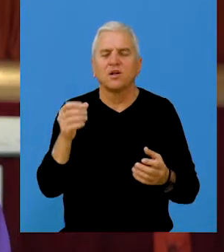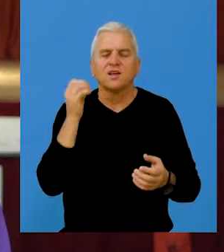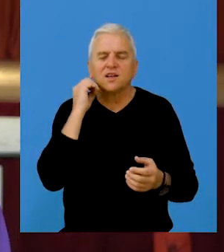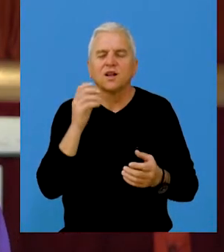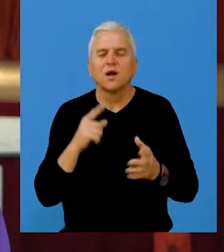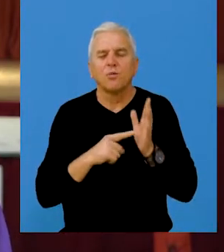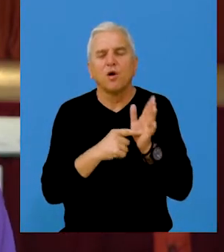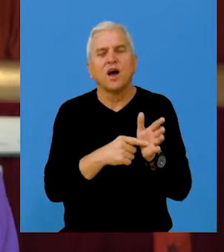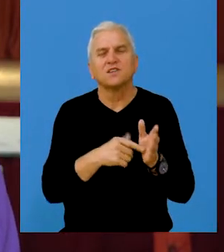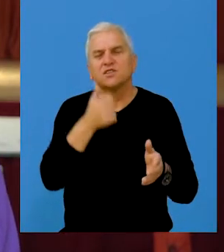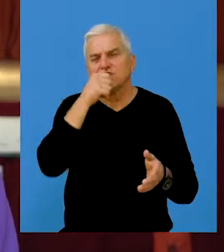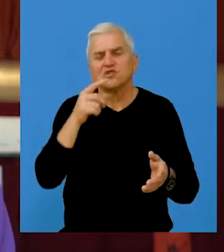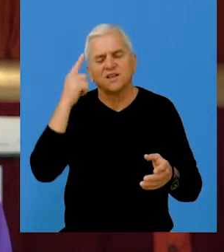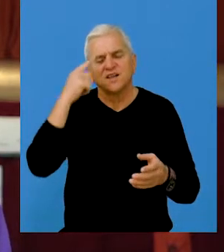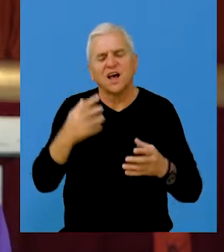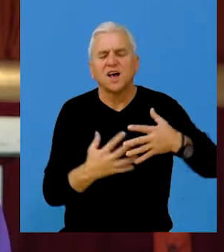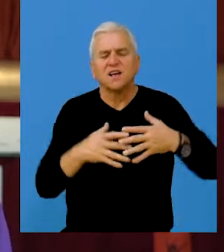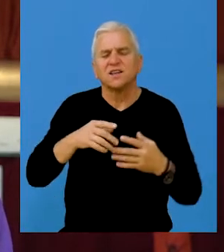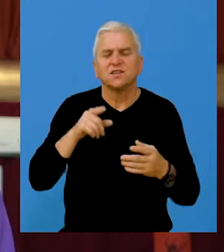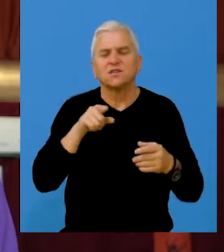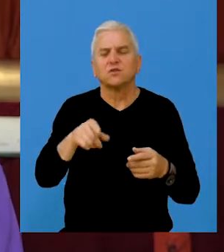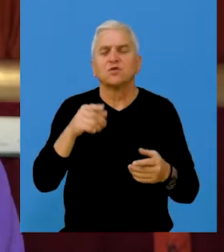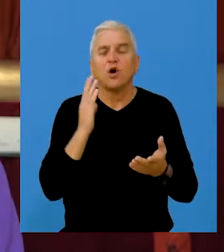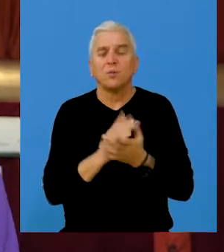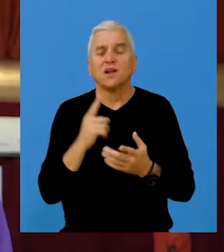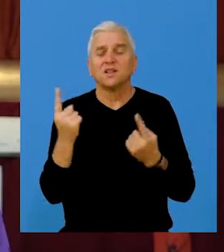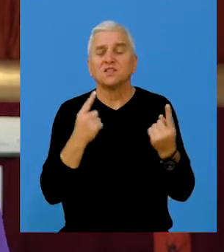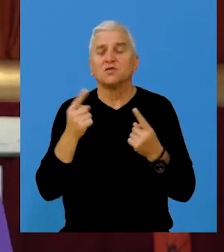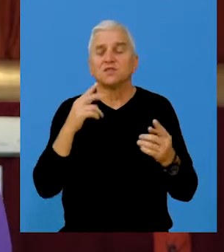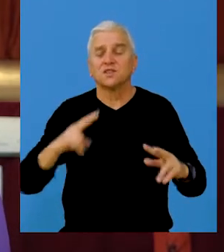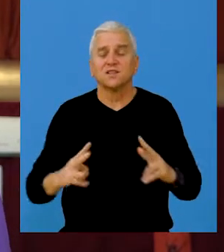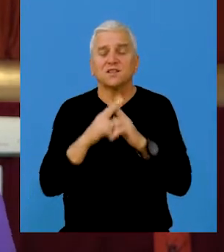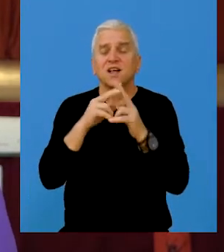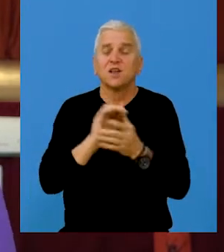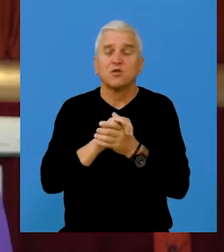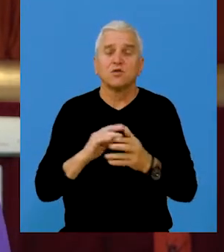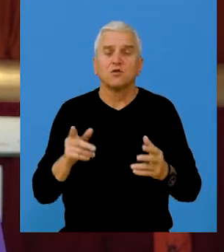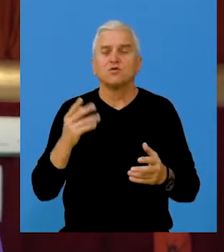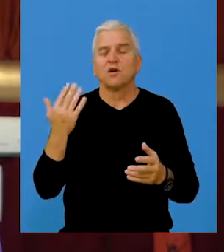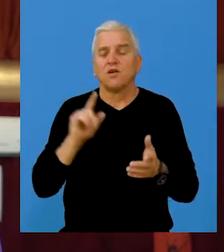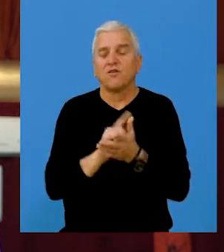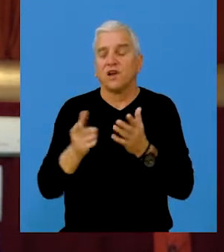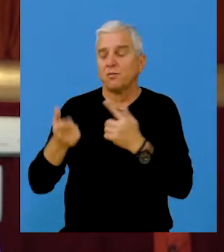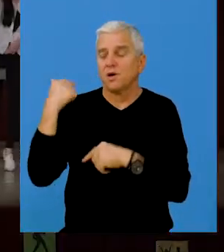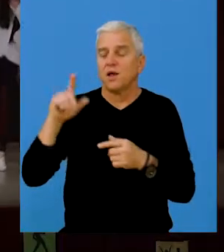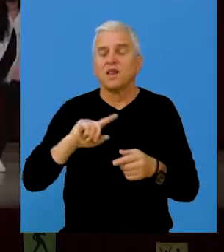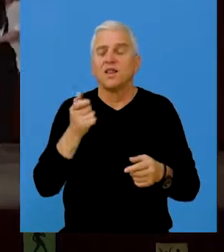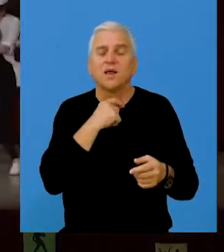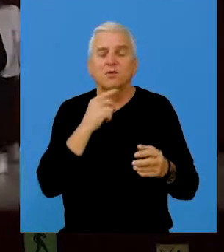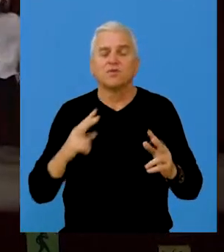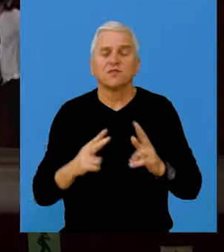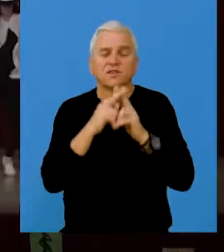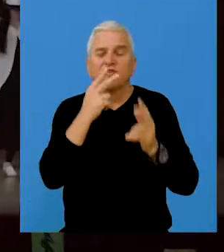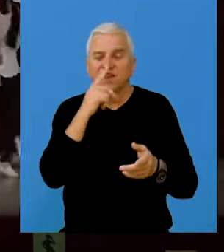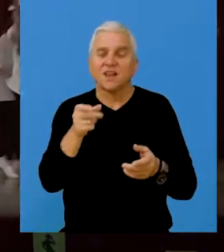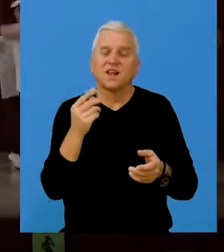Svaka grupa je prikazala zvoja koreografije, ujedno ovo je bila prilika da se sretnju i druže. U prethodnom periodu nisu baš